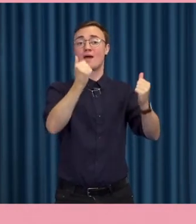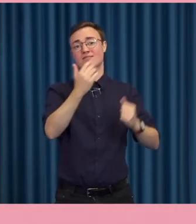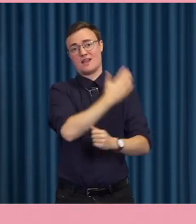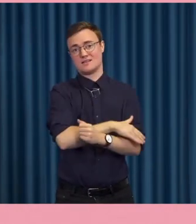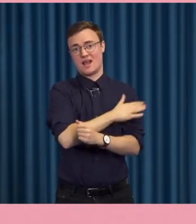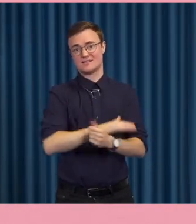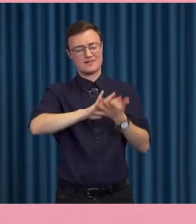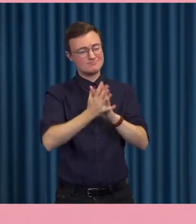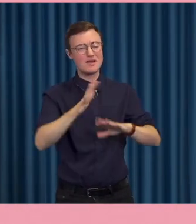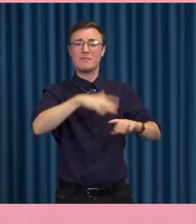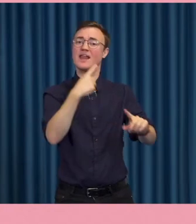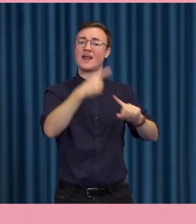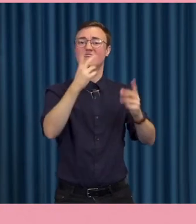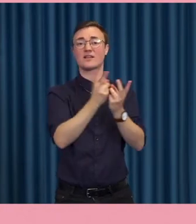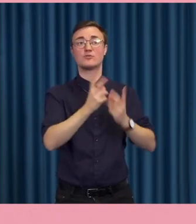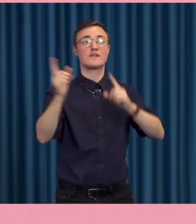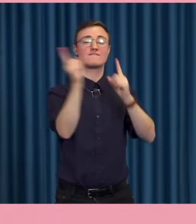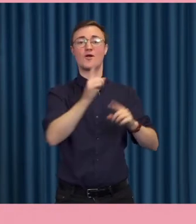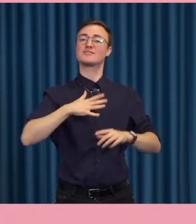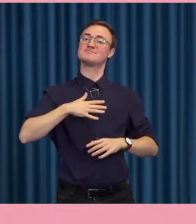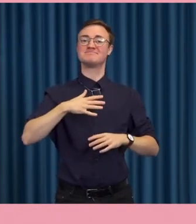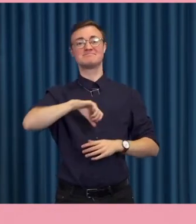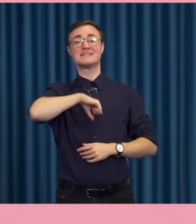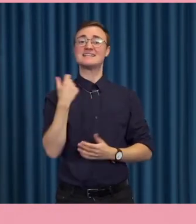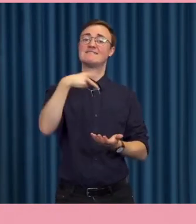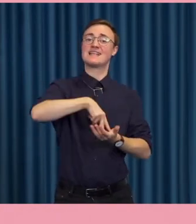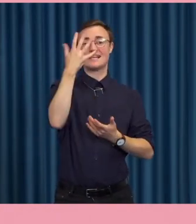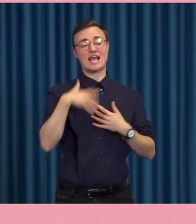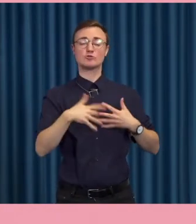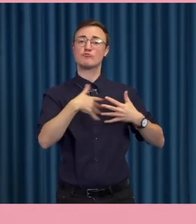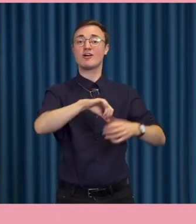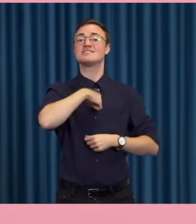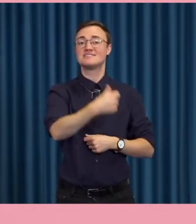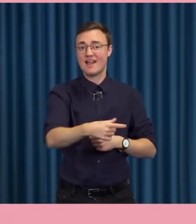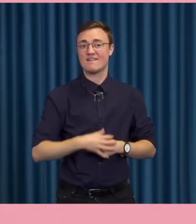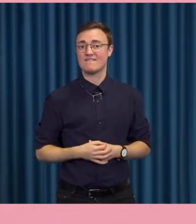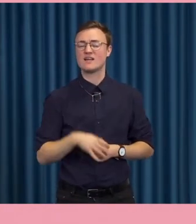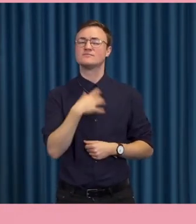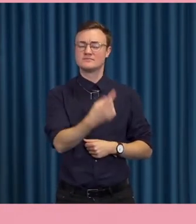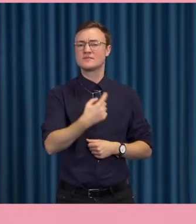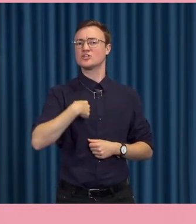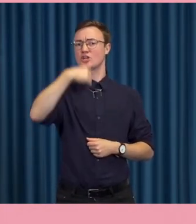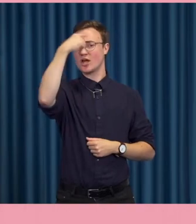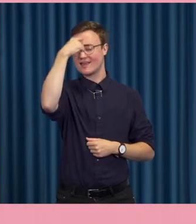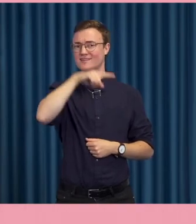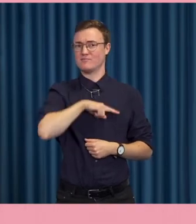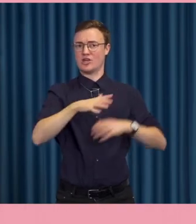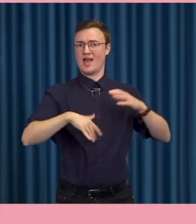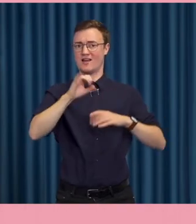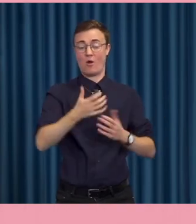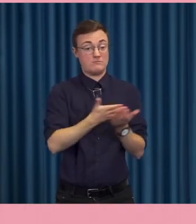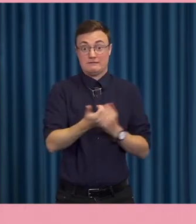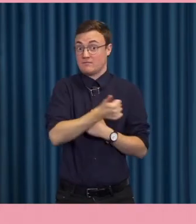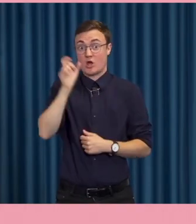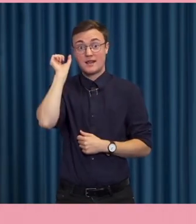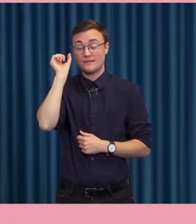folk blir mer självständiga och här tänker jag att det handlar om inte bara teknik